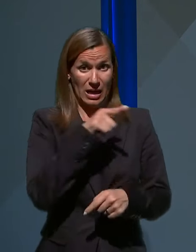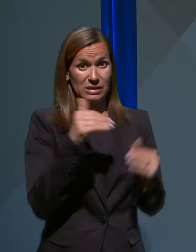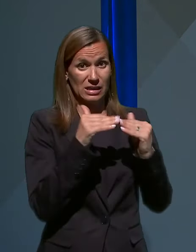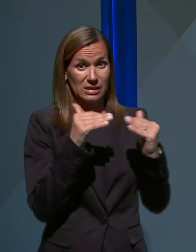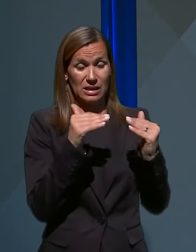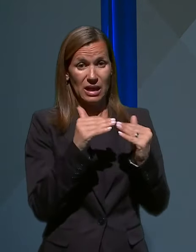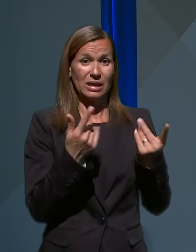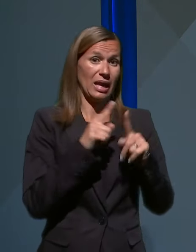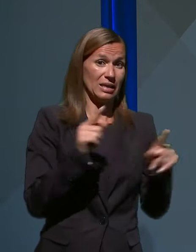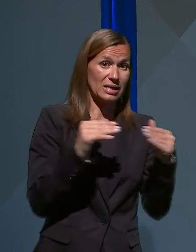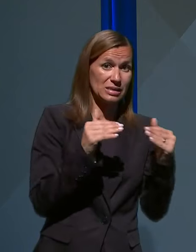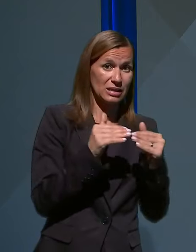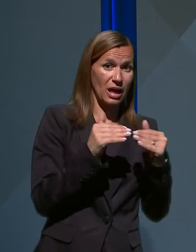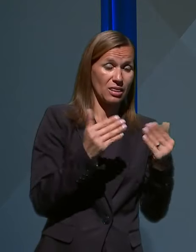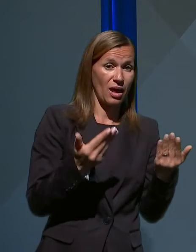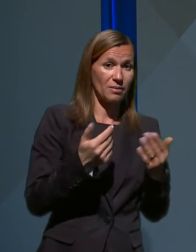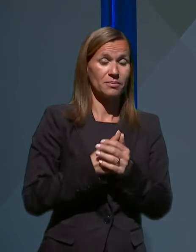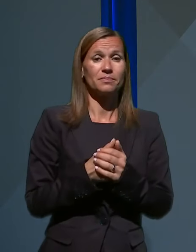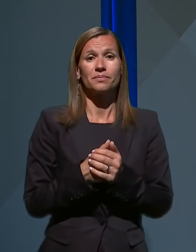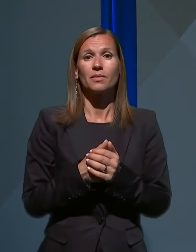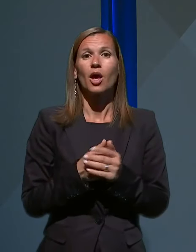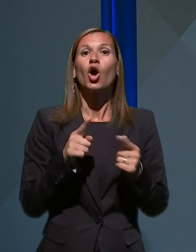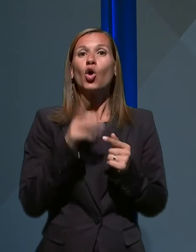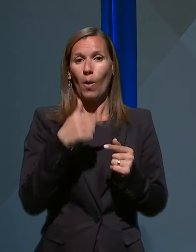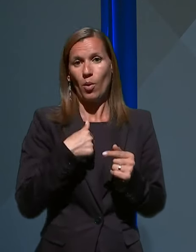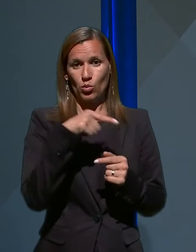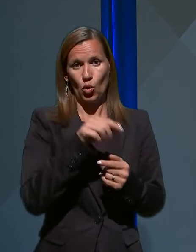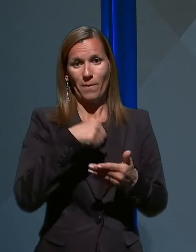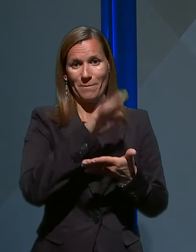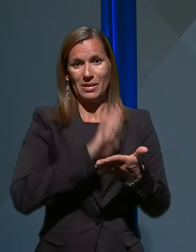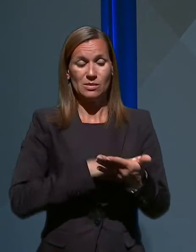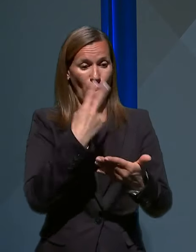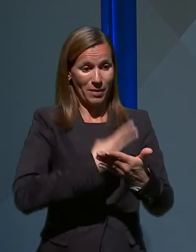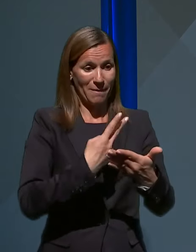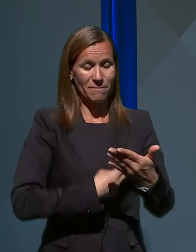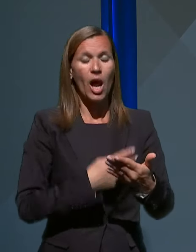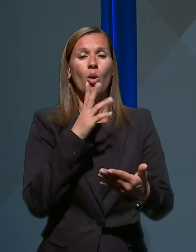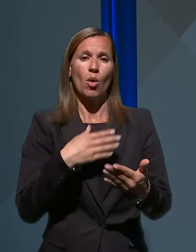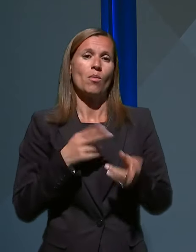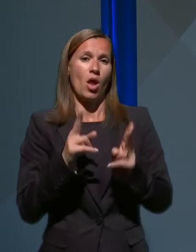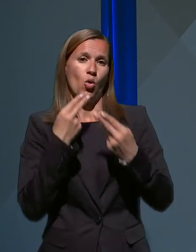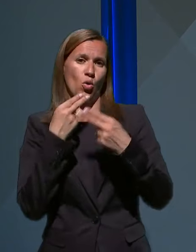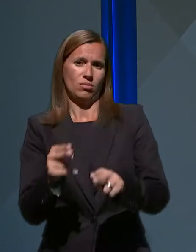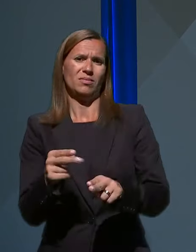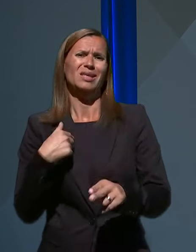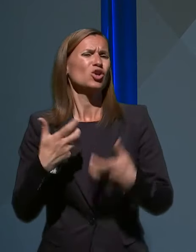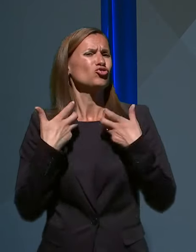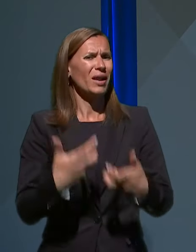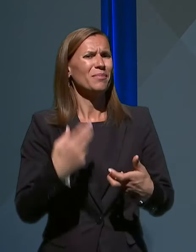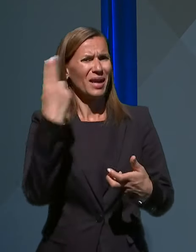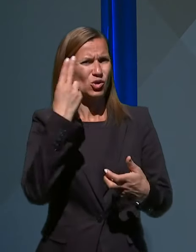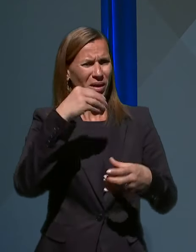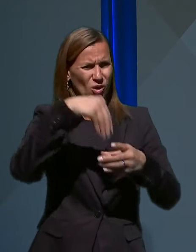strinjate? A, ko bom to pismo prebral, ga bom tudi komentiral, ker bi rad razumel celoten